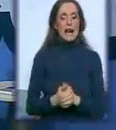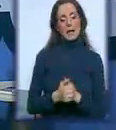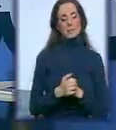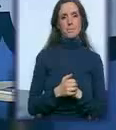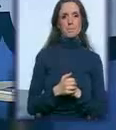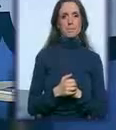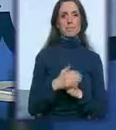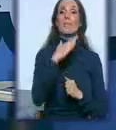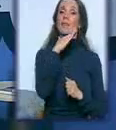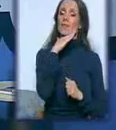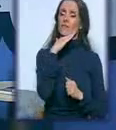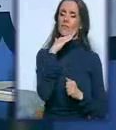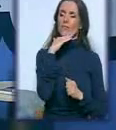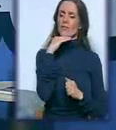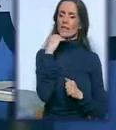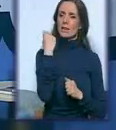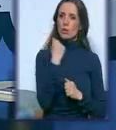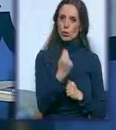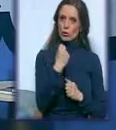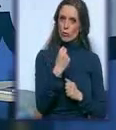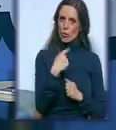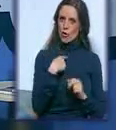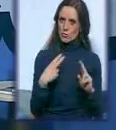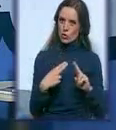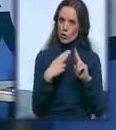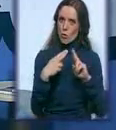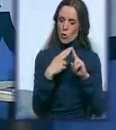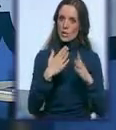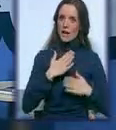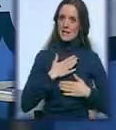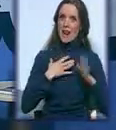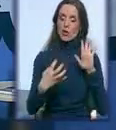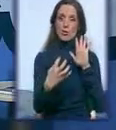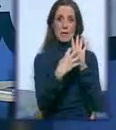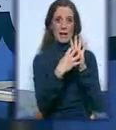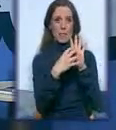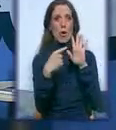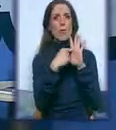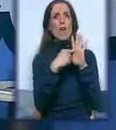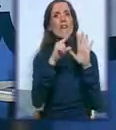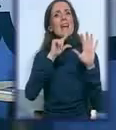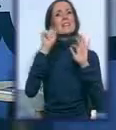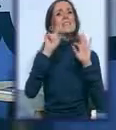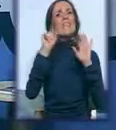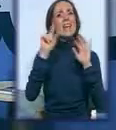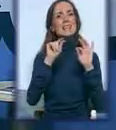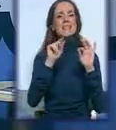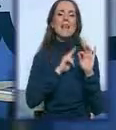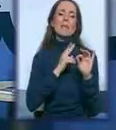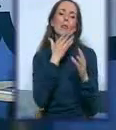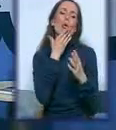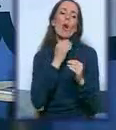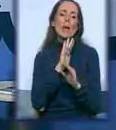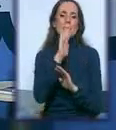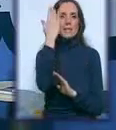Vrlo dobro smo se upoznali sa našim grbom. Ove zvezdice imaju neki mnogo lep sjaj i